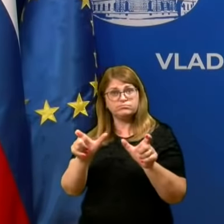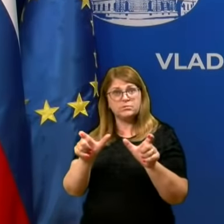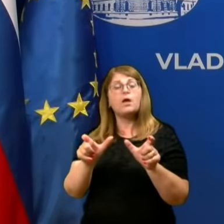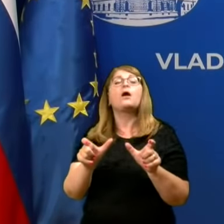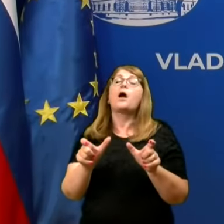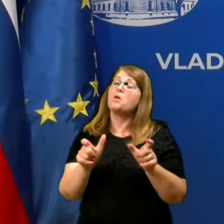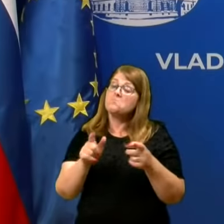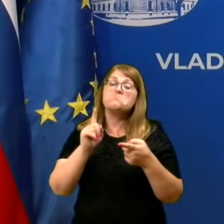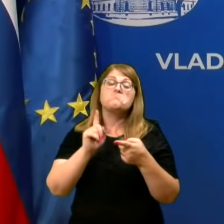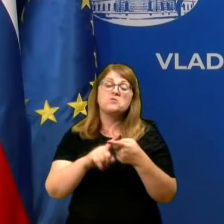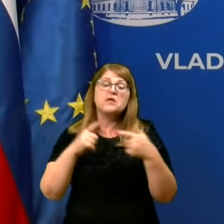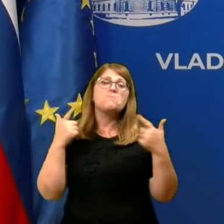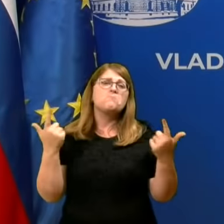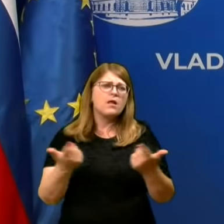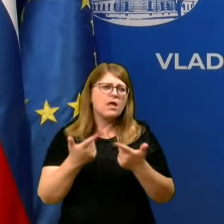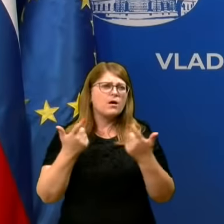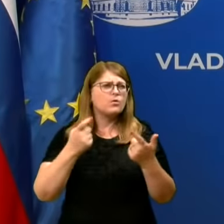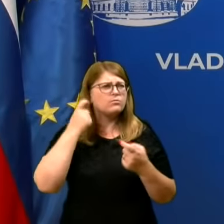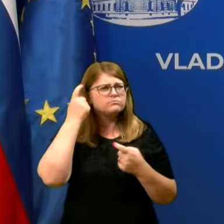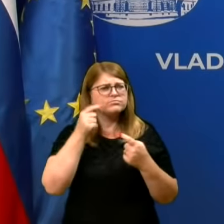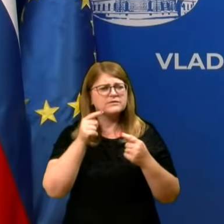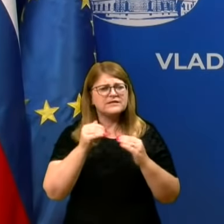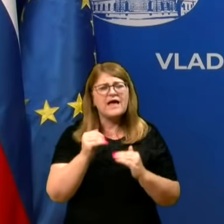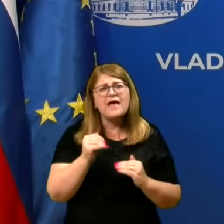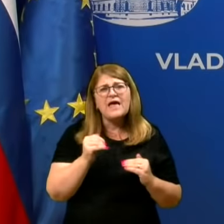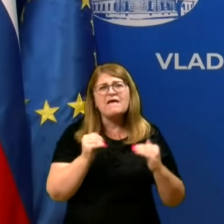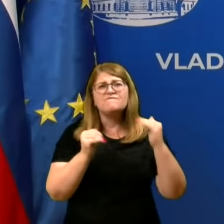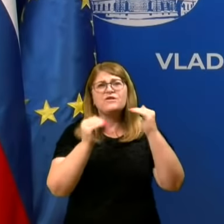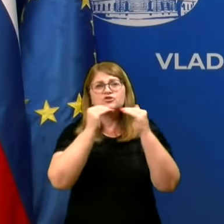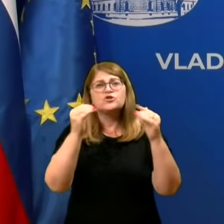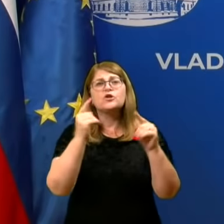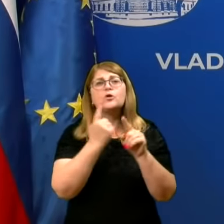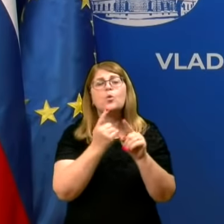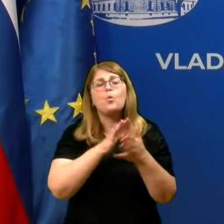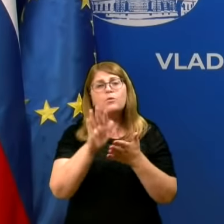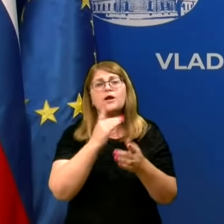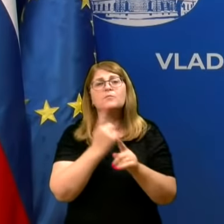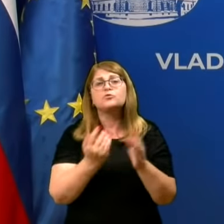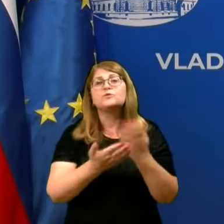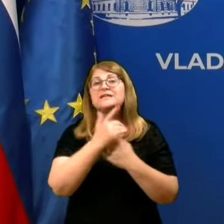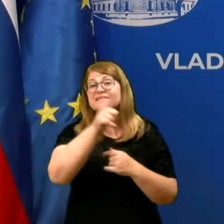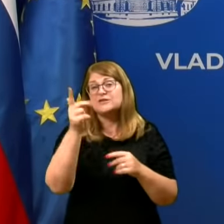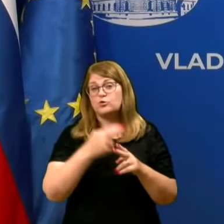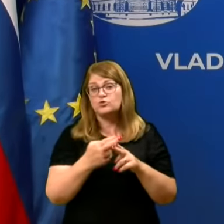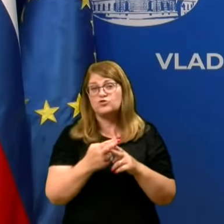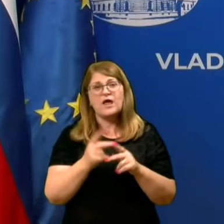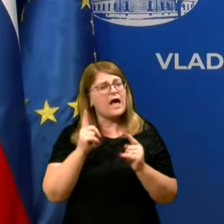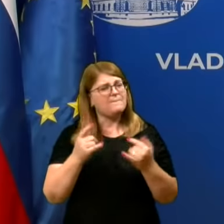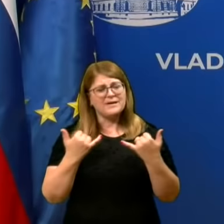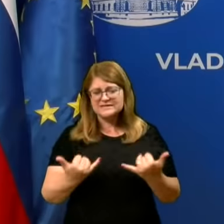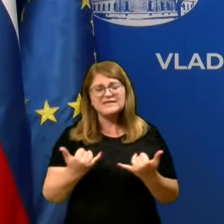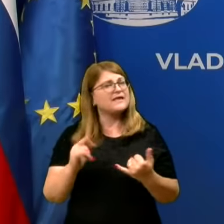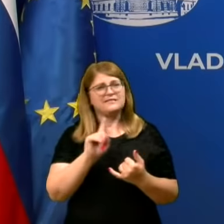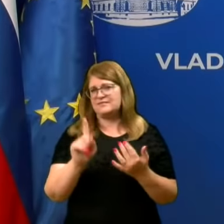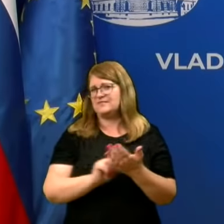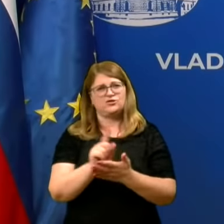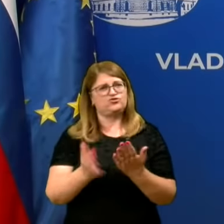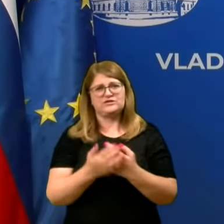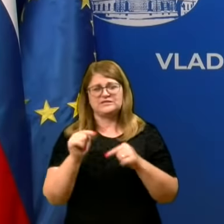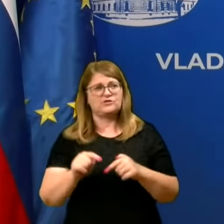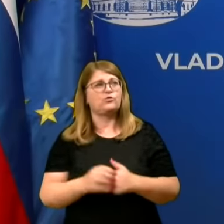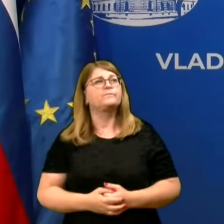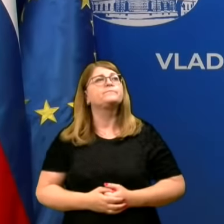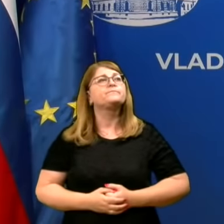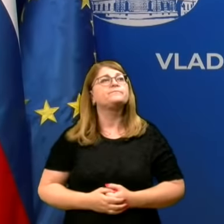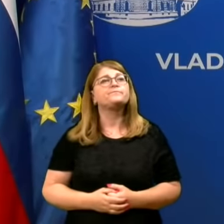pomislili, da bomo lahko ta višji kriterij uporabljali tudi za tuje države. Ampak trenutno ni še čas za to. Še nekaj.